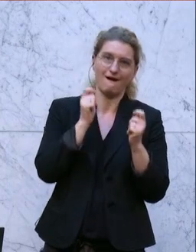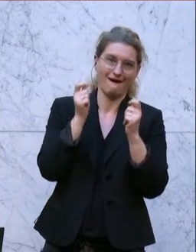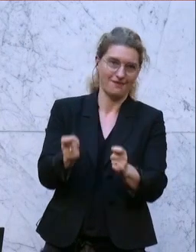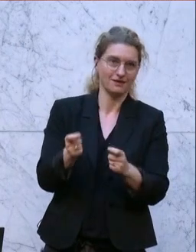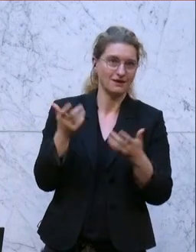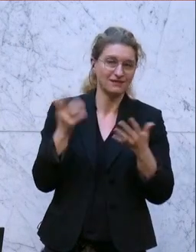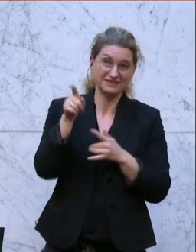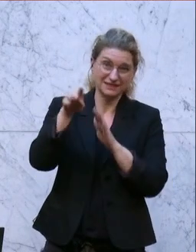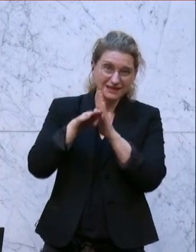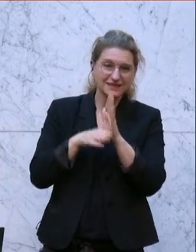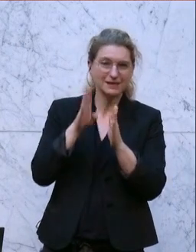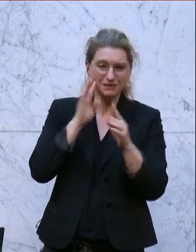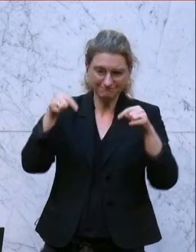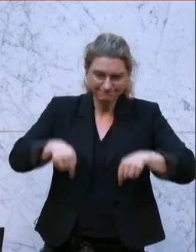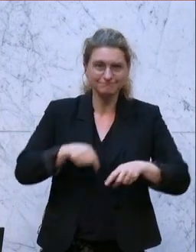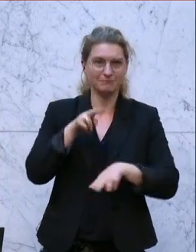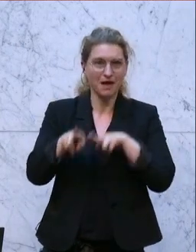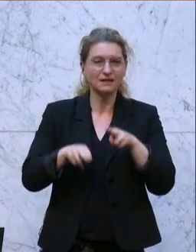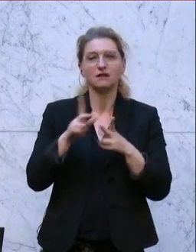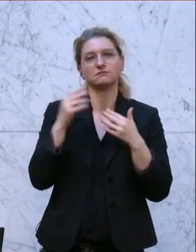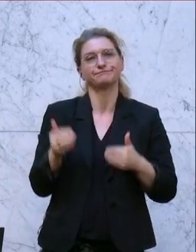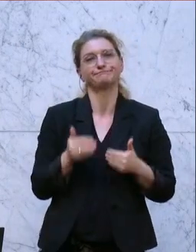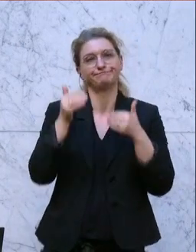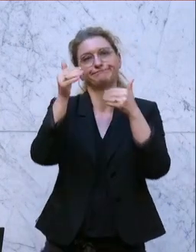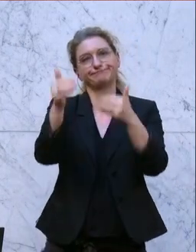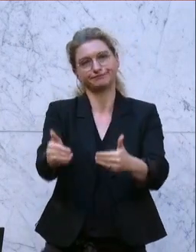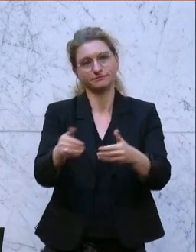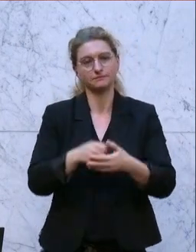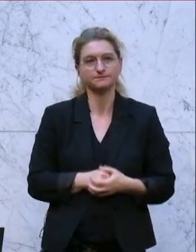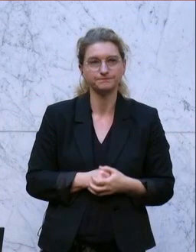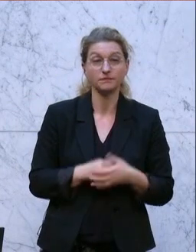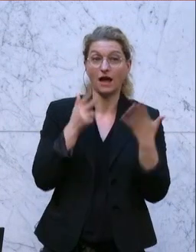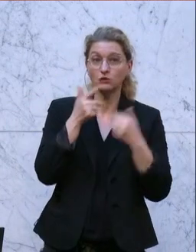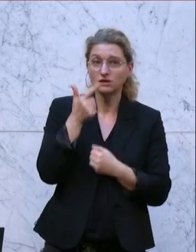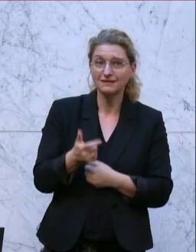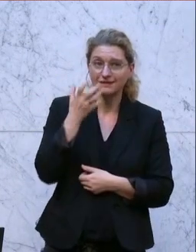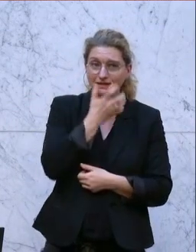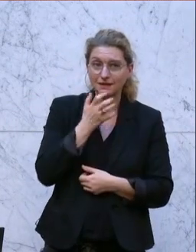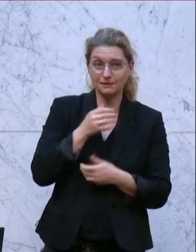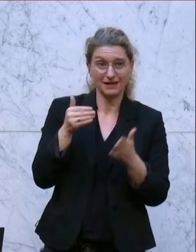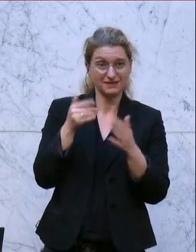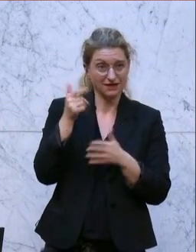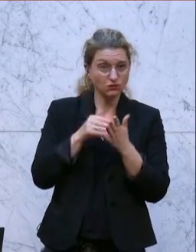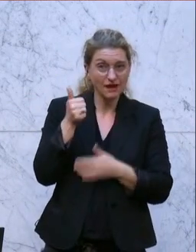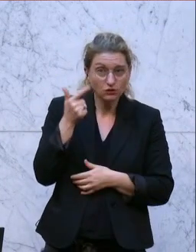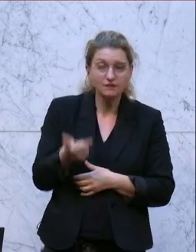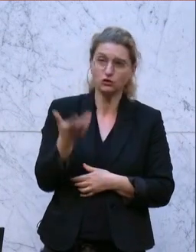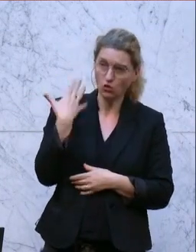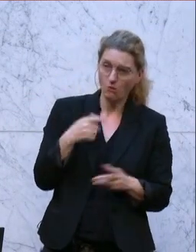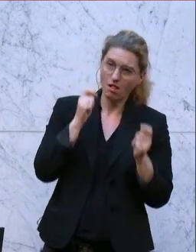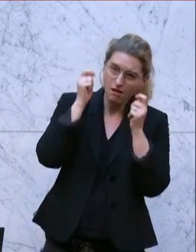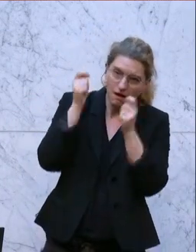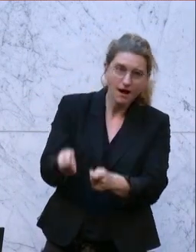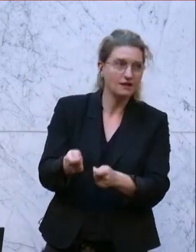das Gesetz zu behandeln. Es wurde vertagt. Am 28. September 2021 hat er das gleiche noch einmal